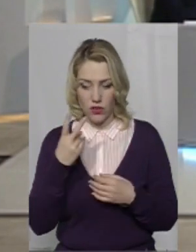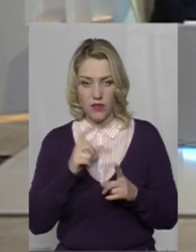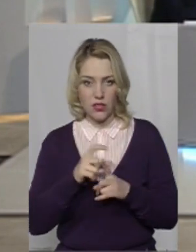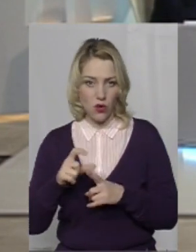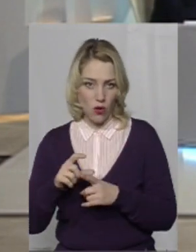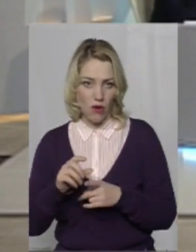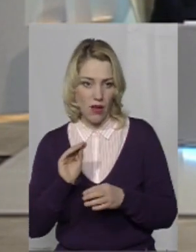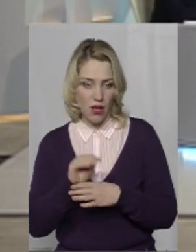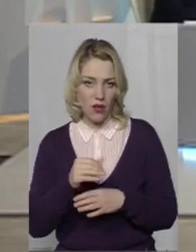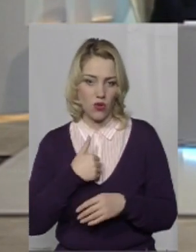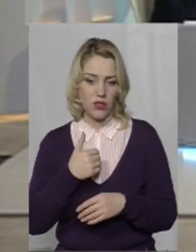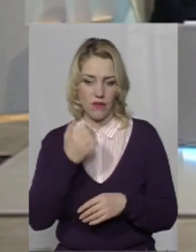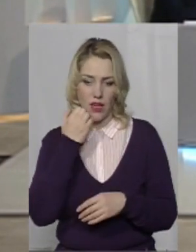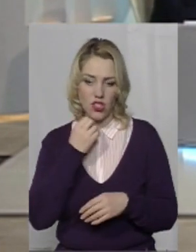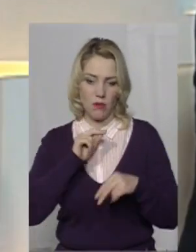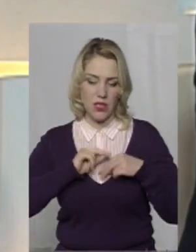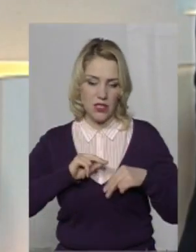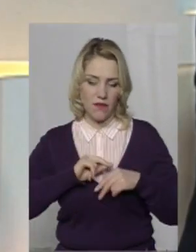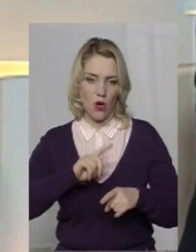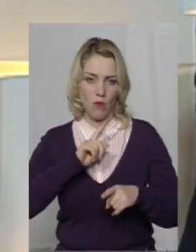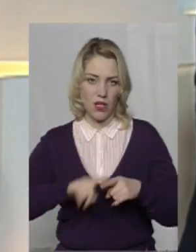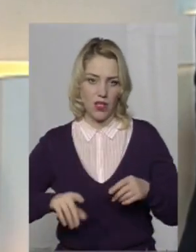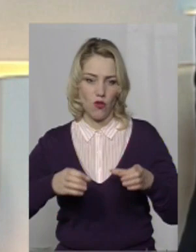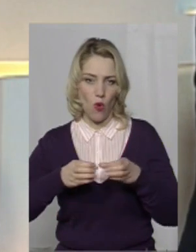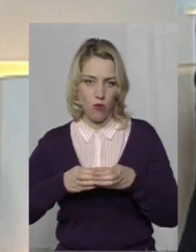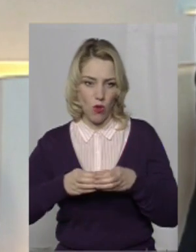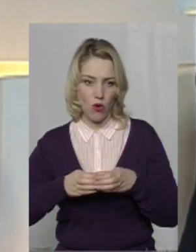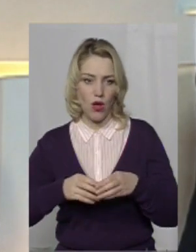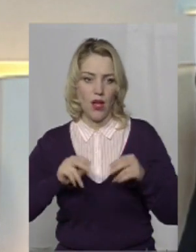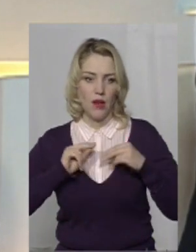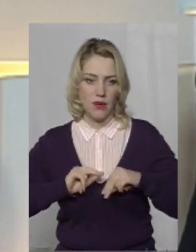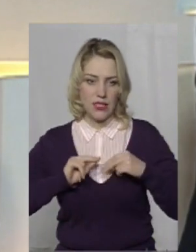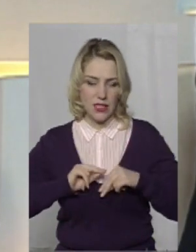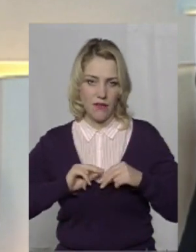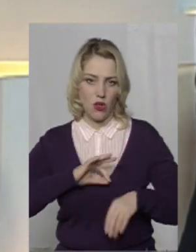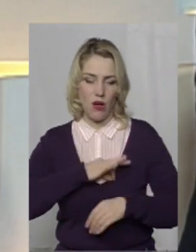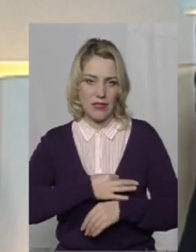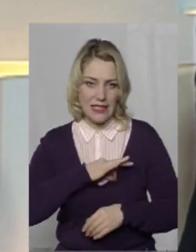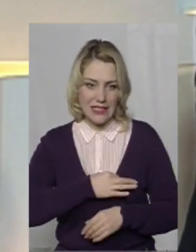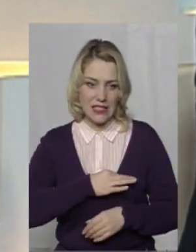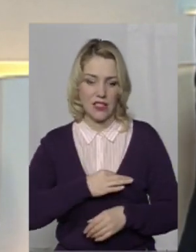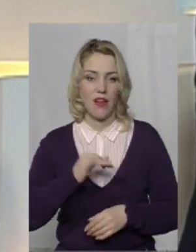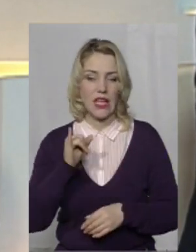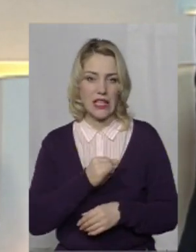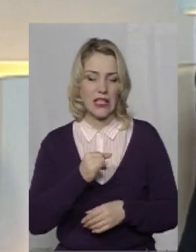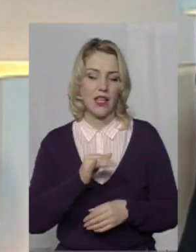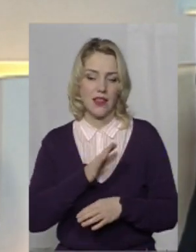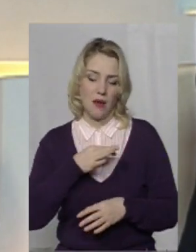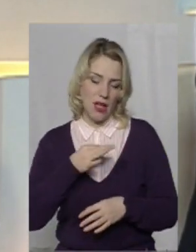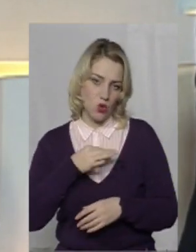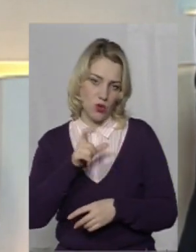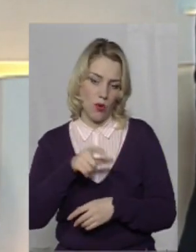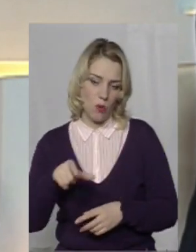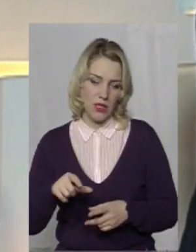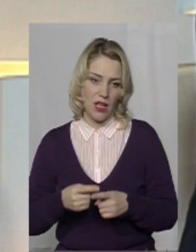працівникам оперативного блоку, працівникам слідства, ну, і небайдужим